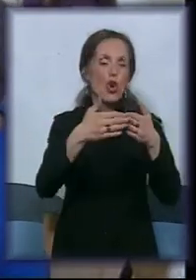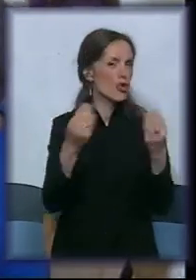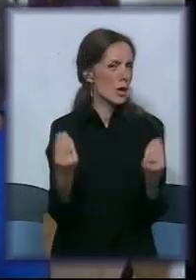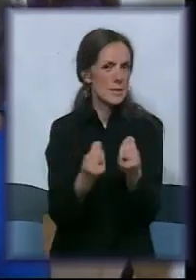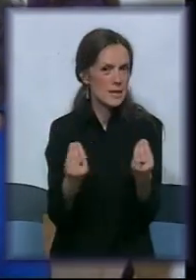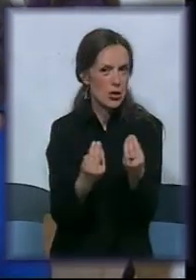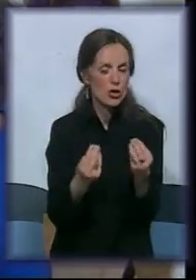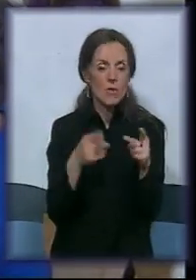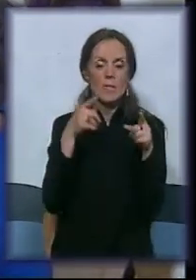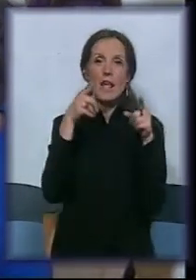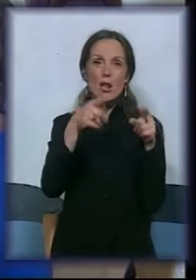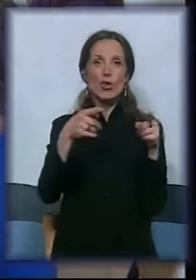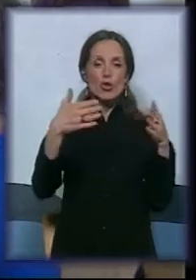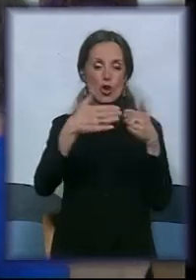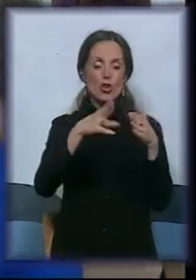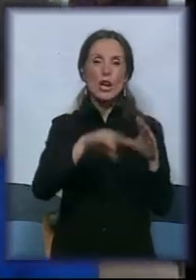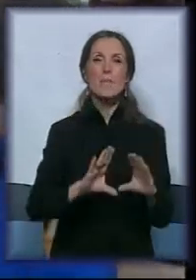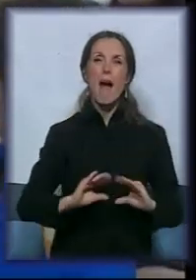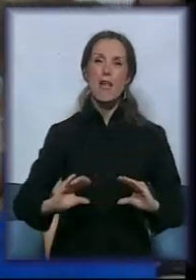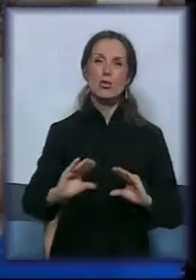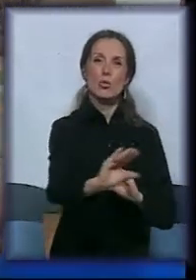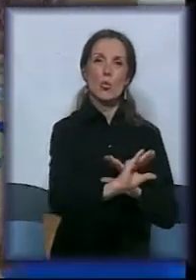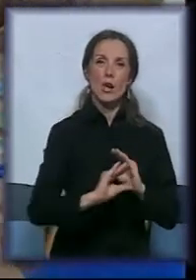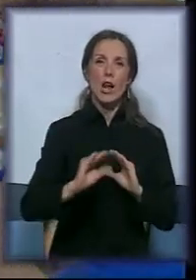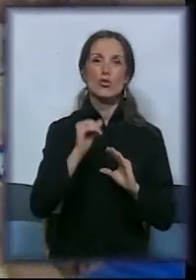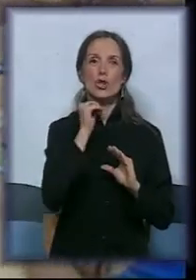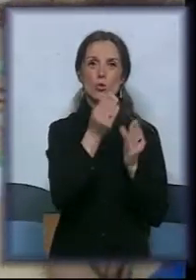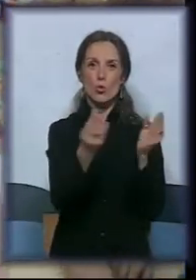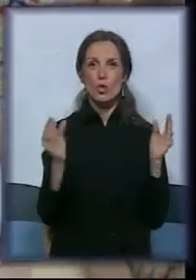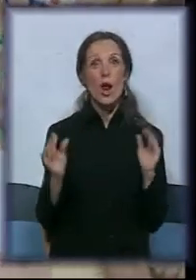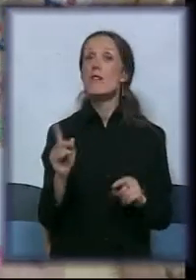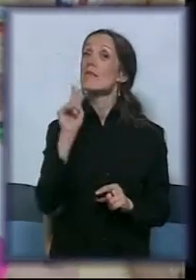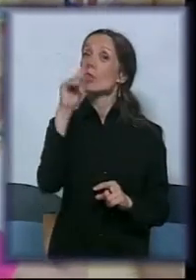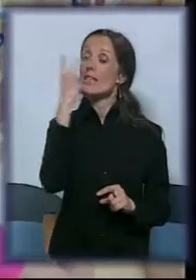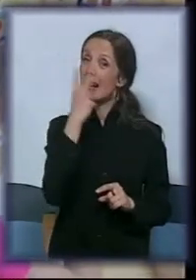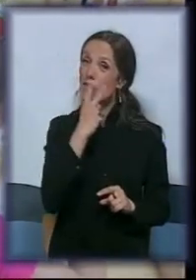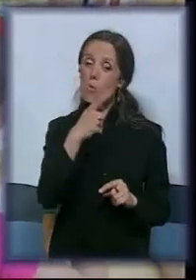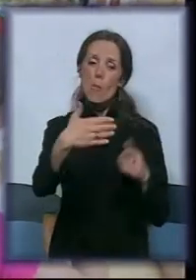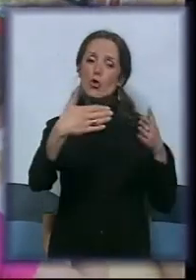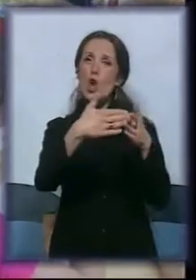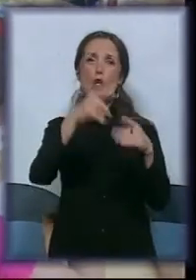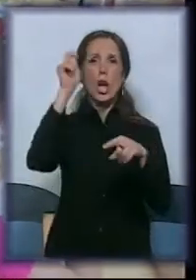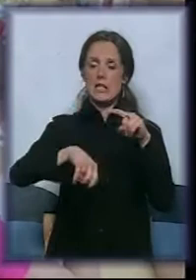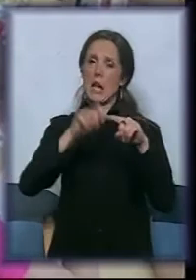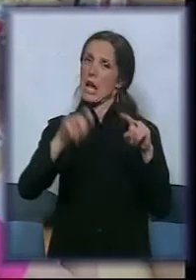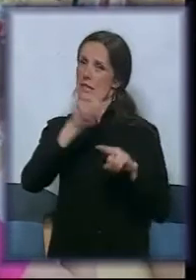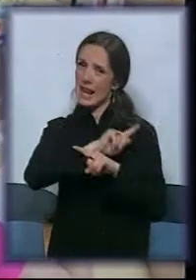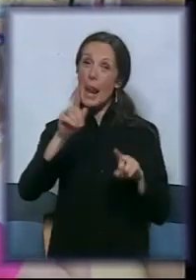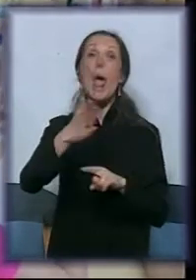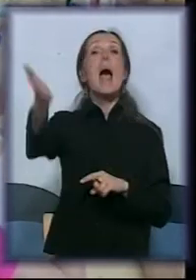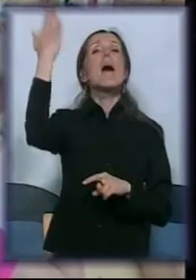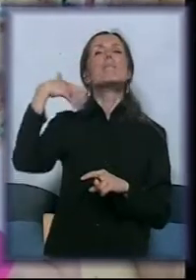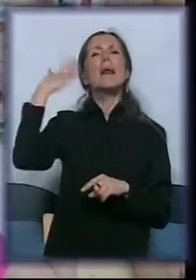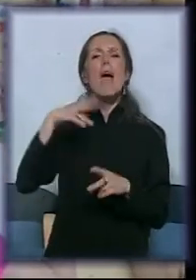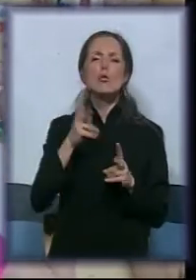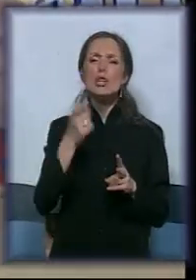Zato što to je čošak sa strunjačama i sa sunđerom. Samo se razumemo, tamo se deca ne kažnjavaju. Ja sam samo dala kao primjer. Znači, pre su ukažljavali, a